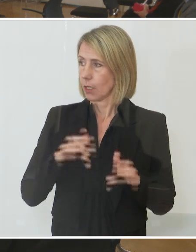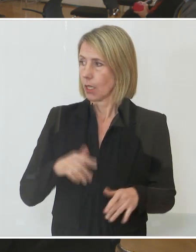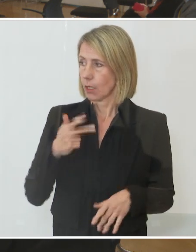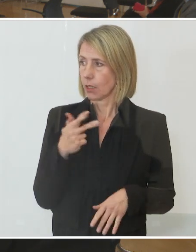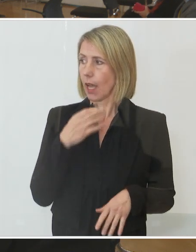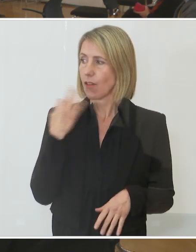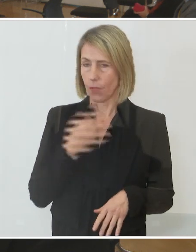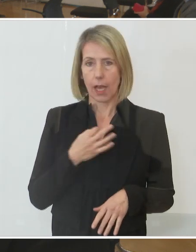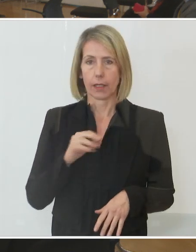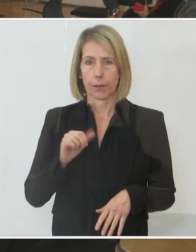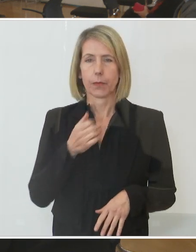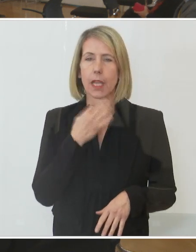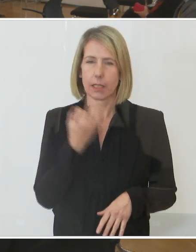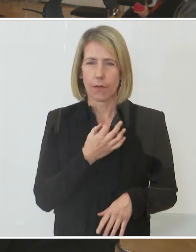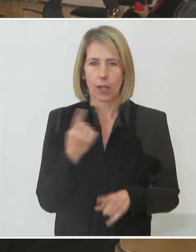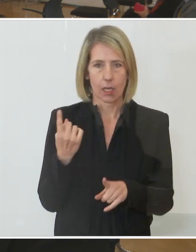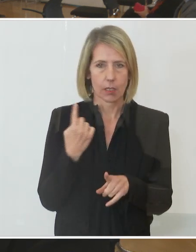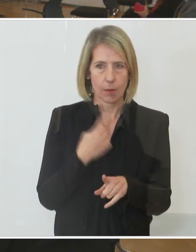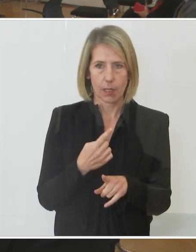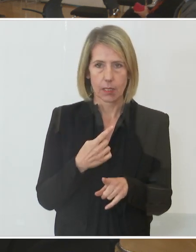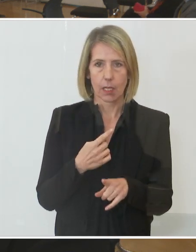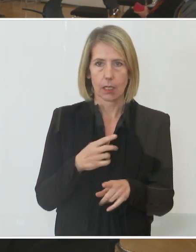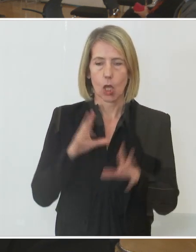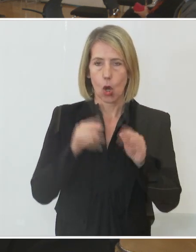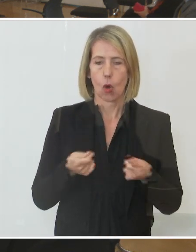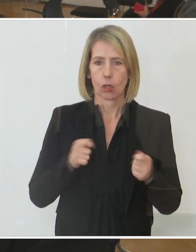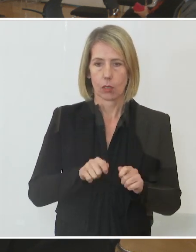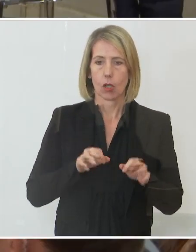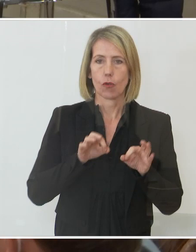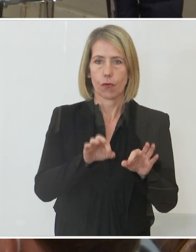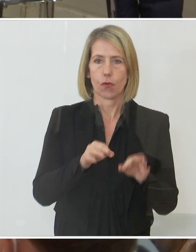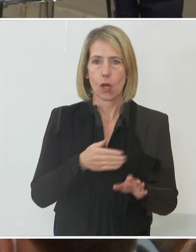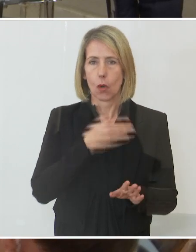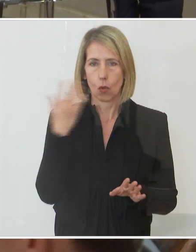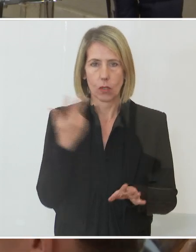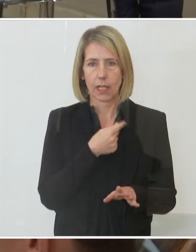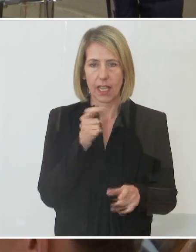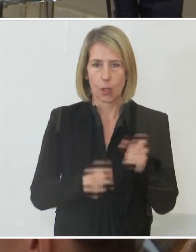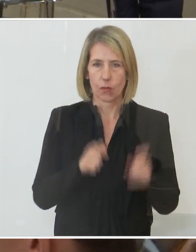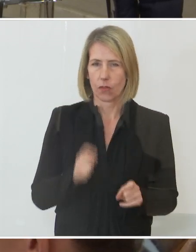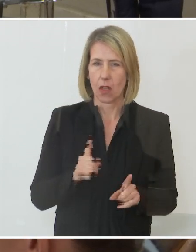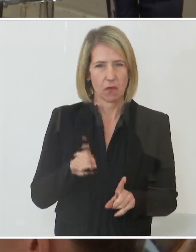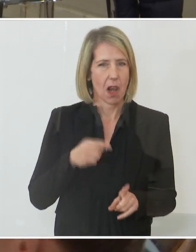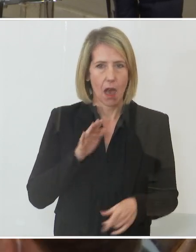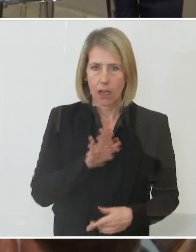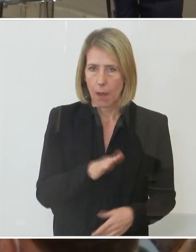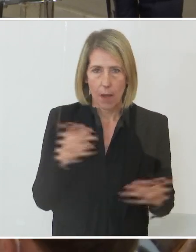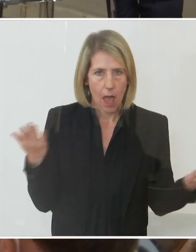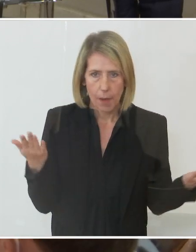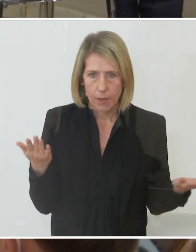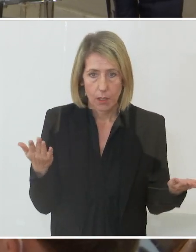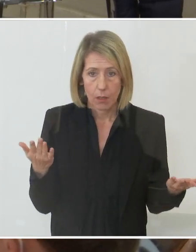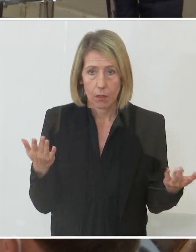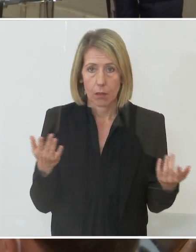darf. Erste Frage, weil Sie gesagt haben, der Lockdown für Ungeimpfte, wie lang bleibt der eigentlich aufrecht? Ad infinitum,